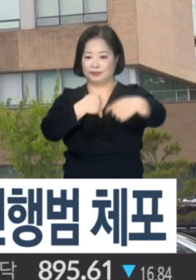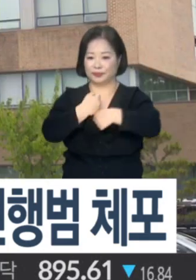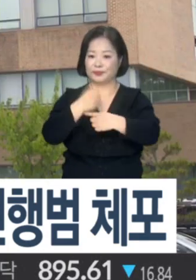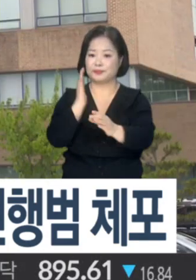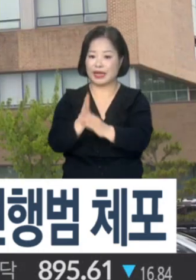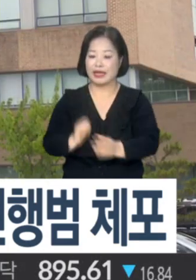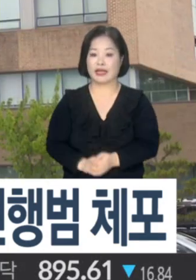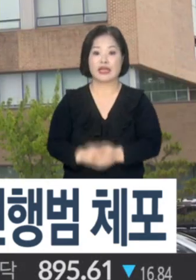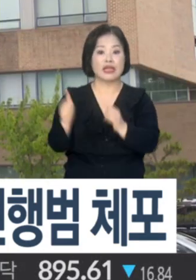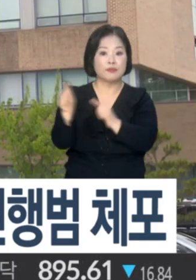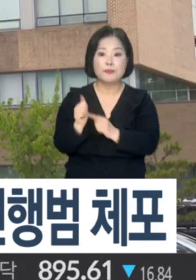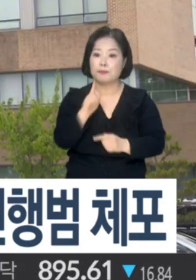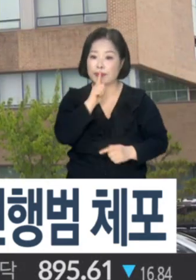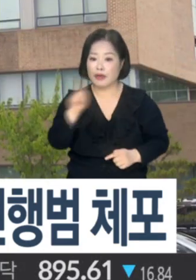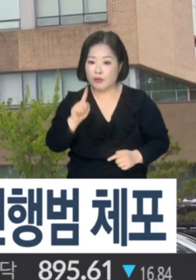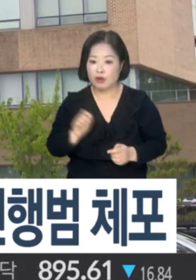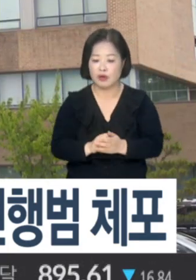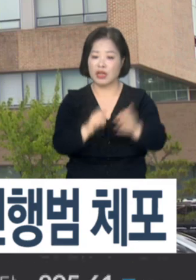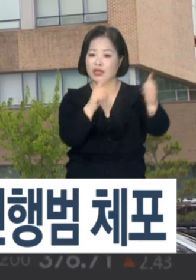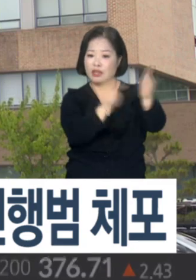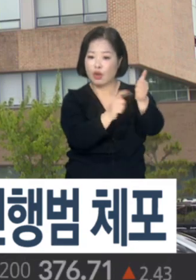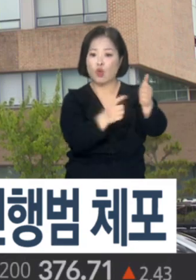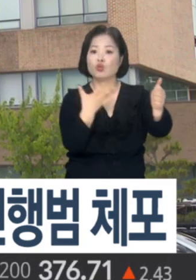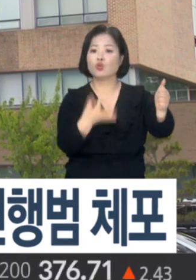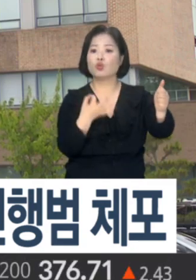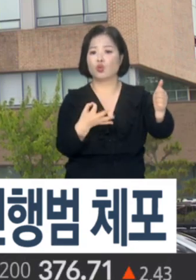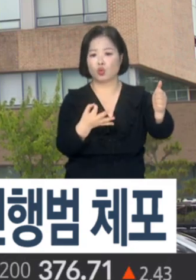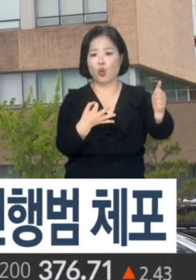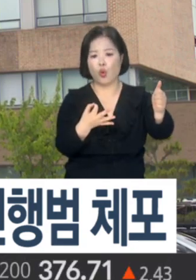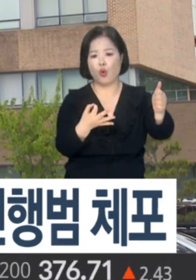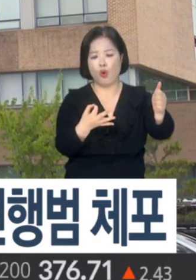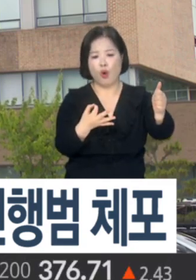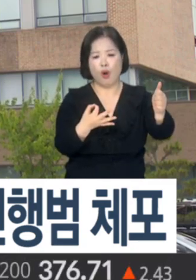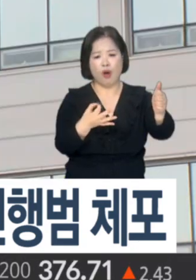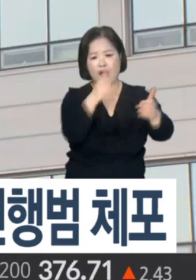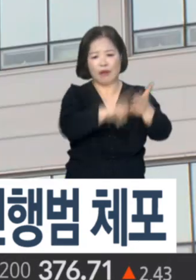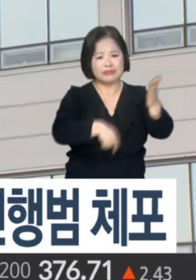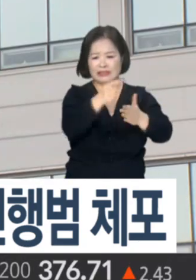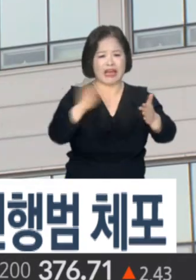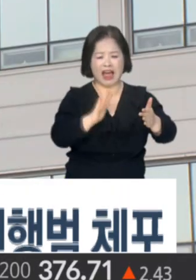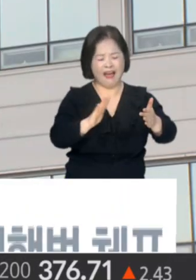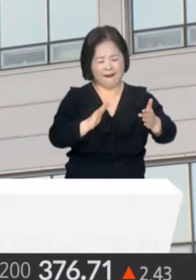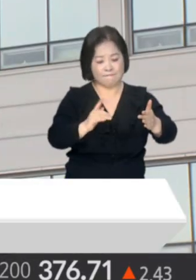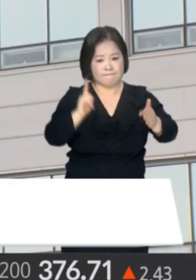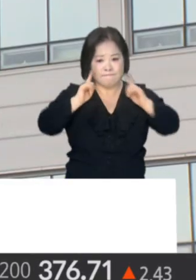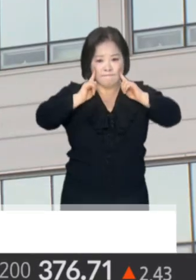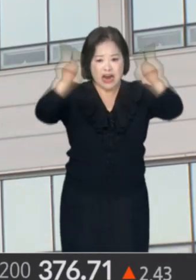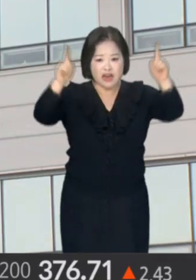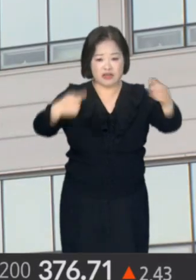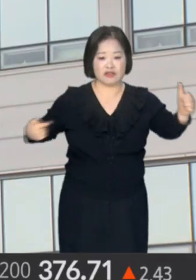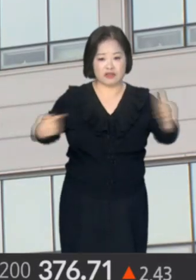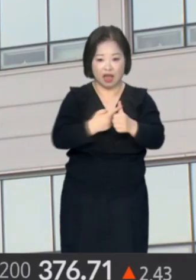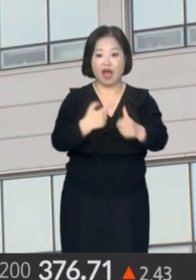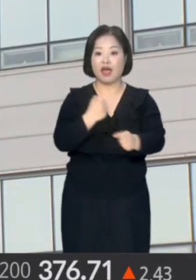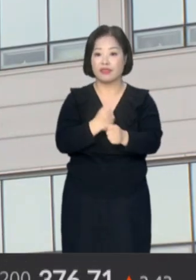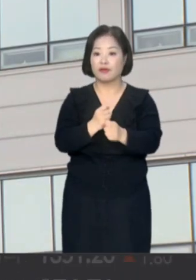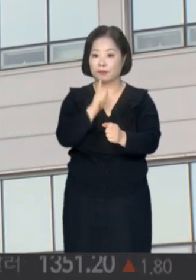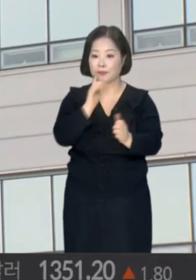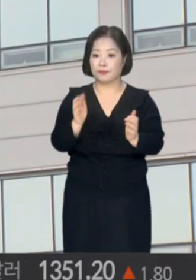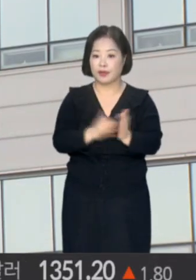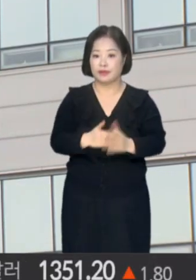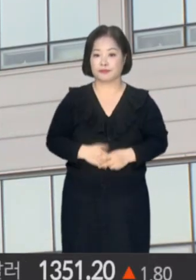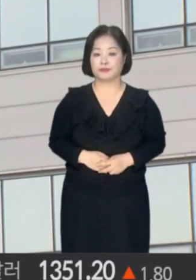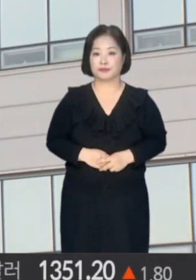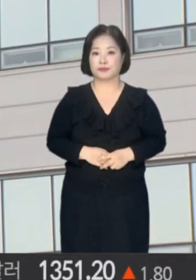A씨는 경찰 조사에서 B씨에게 받을 돈이 있는데 계속 갚지 않아서 범행을 저질렀다고 진술한 것으로